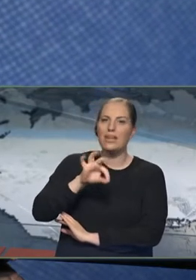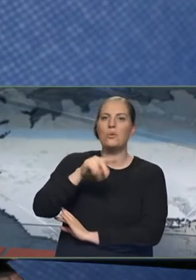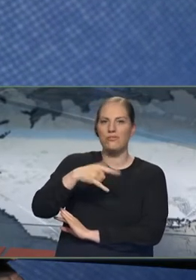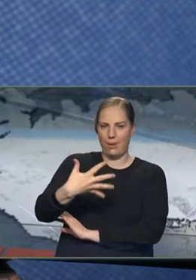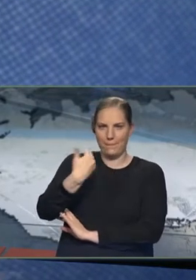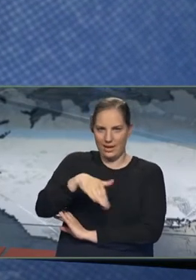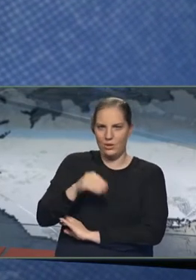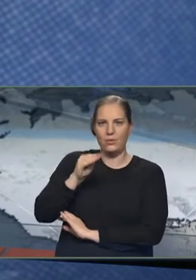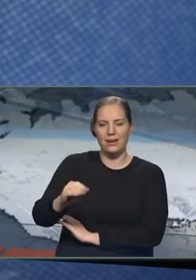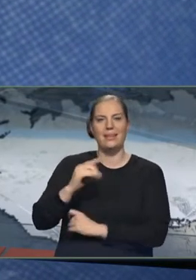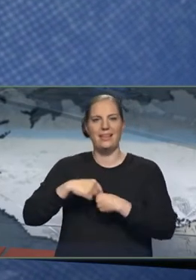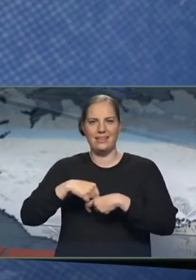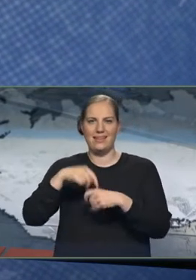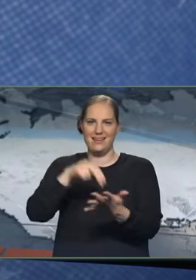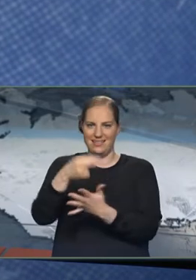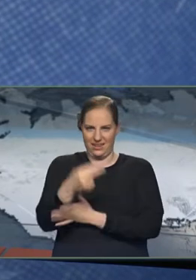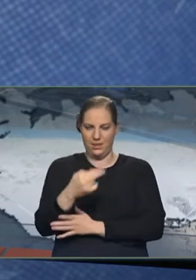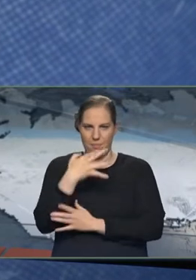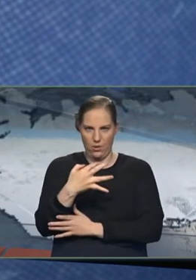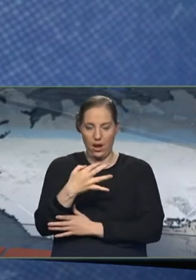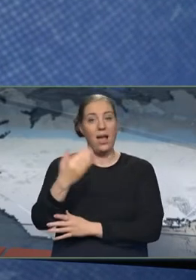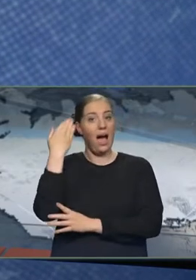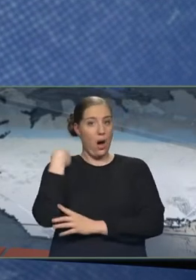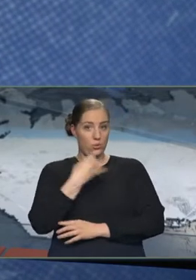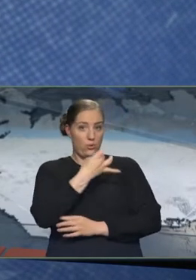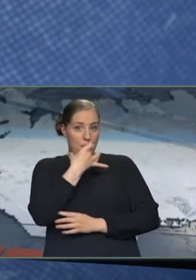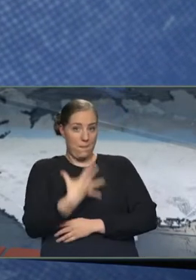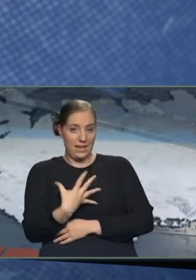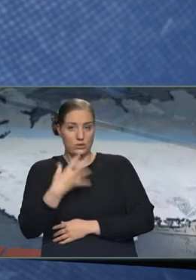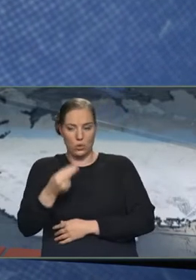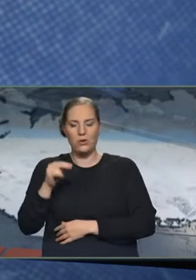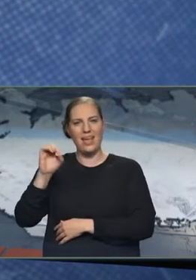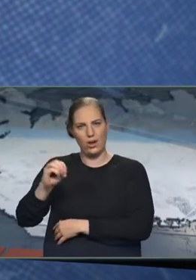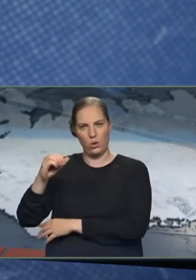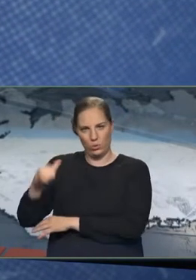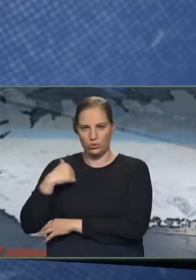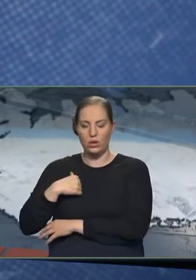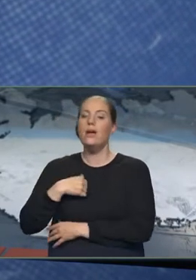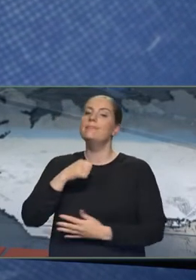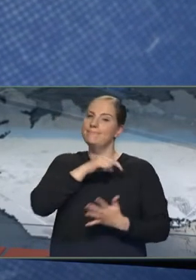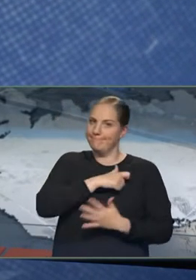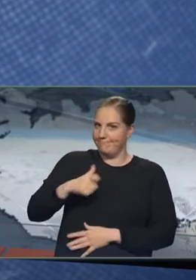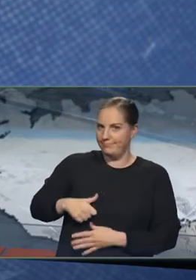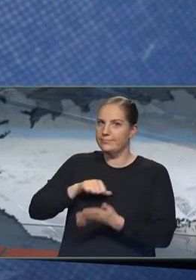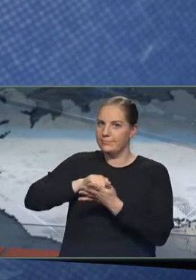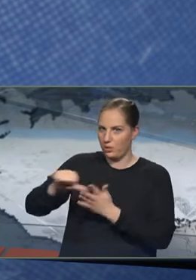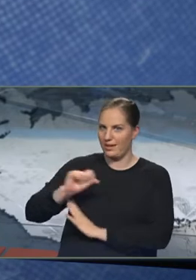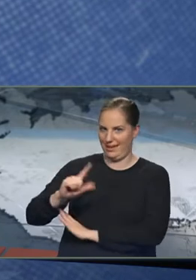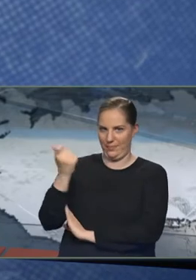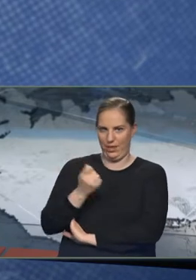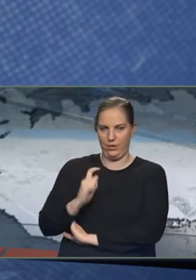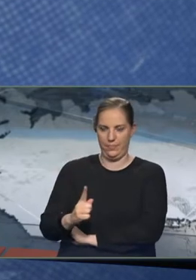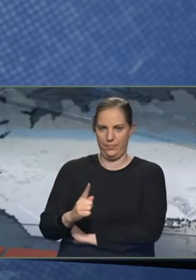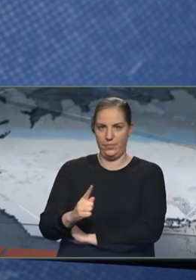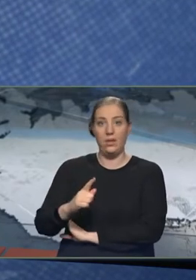landsréttarmálsins. Þá sneri dómurum við sýknum dómi í máli Eiríks Jónssonar og er ríkið skadabótaskilt í máli hans. Lögmaður